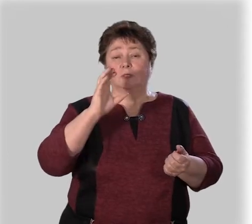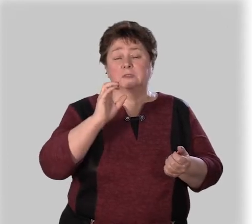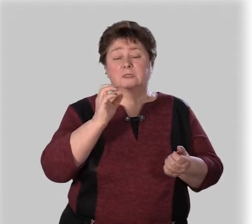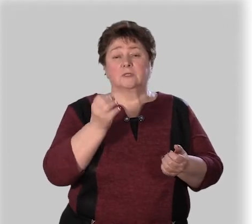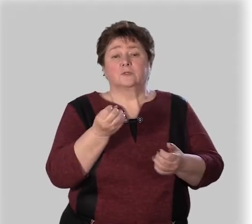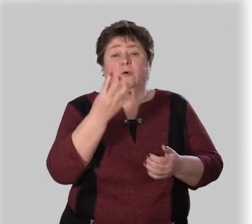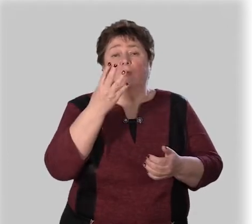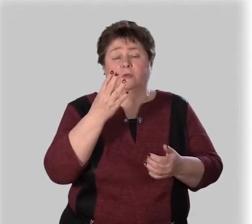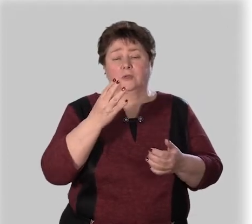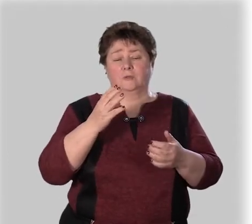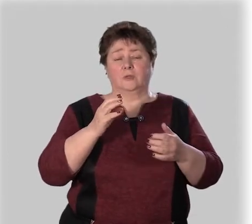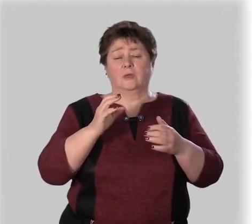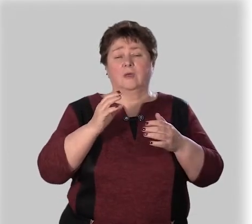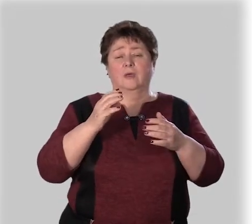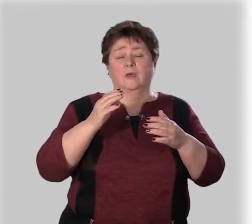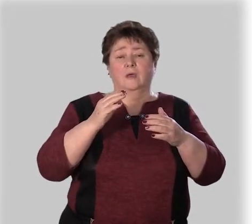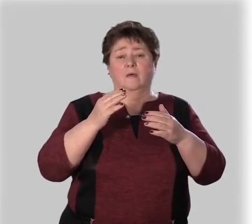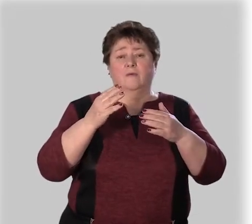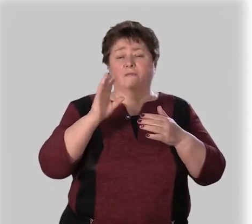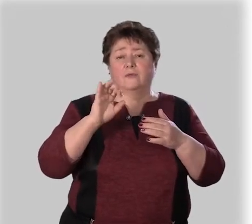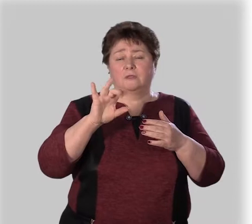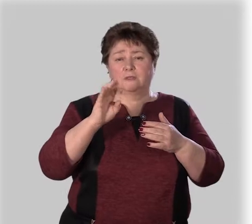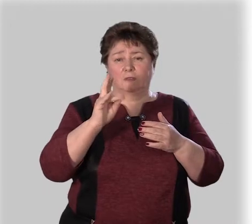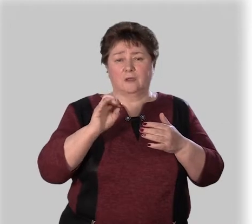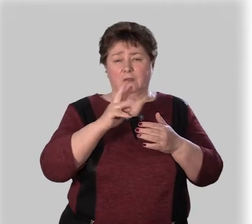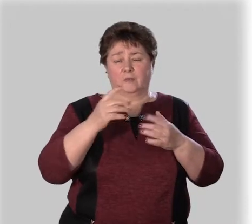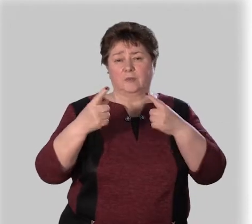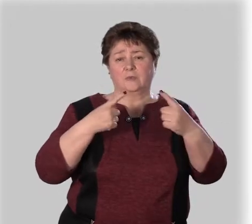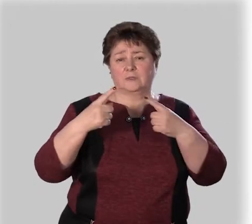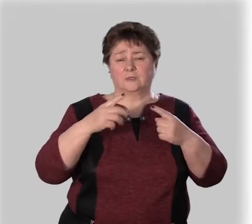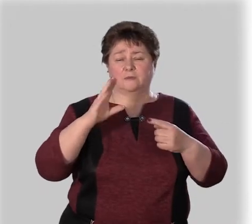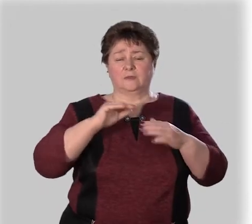Со сколькими ветеранами беседовали ребята?